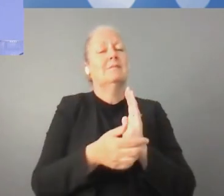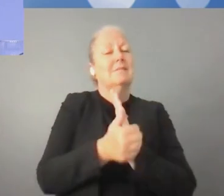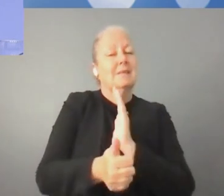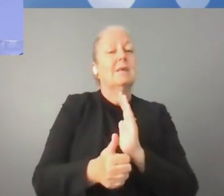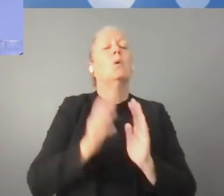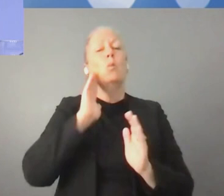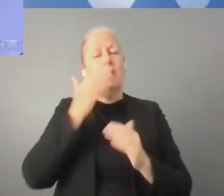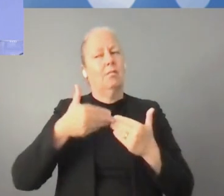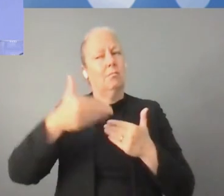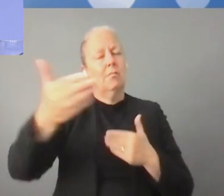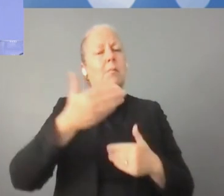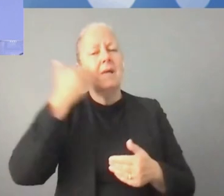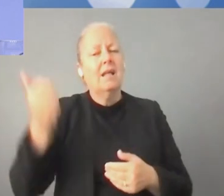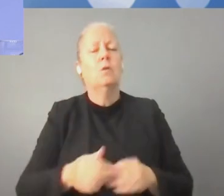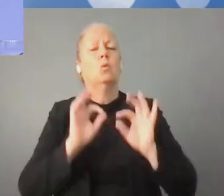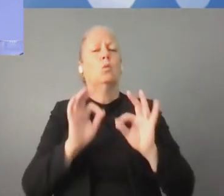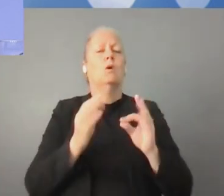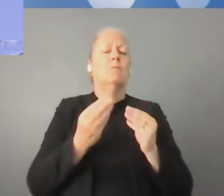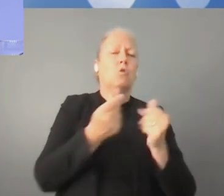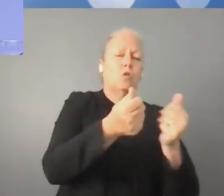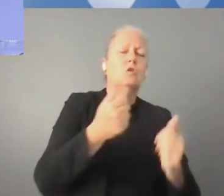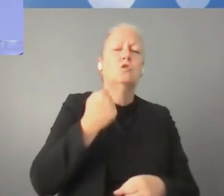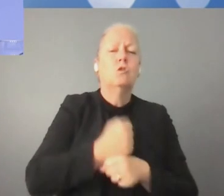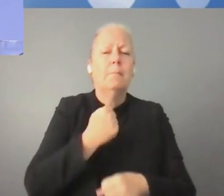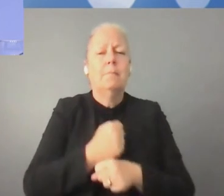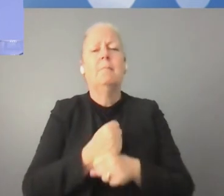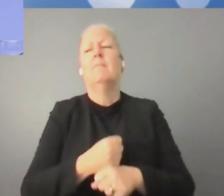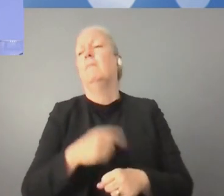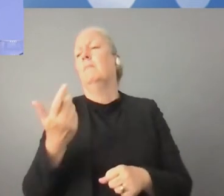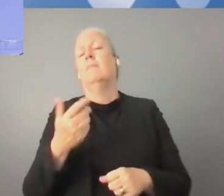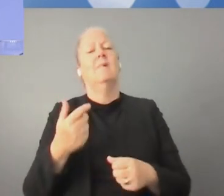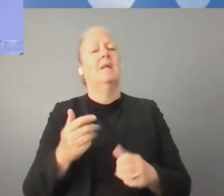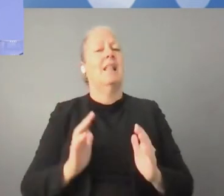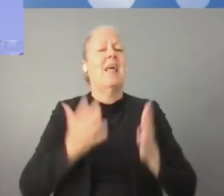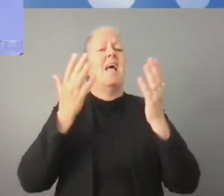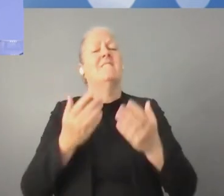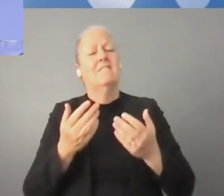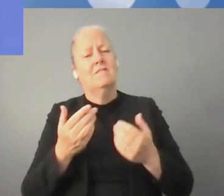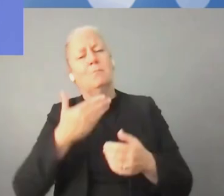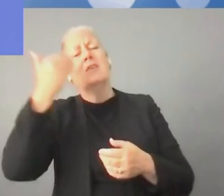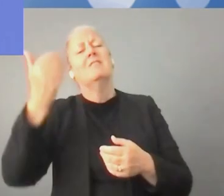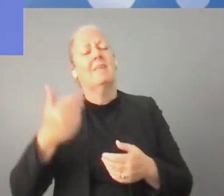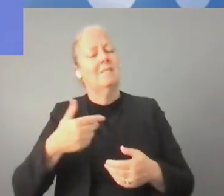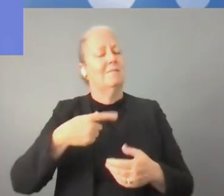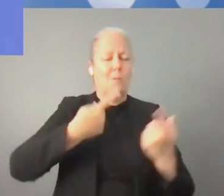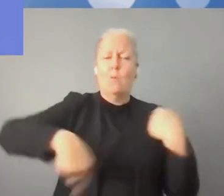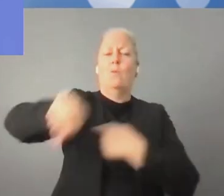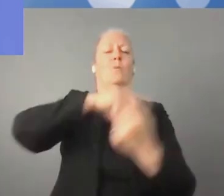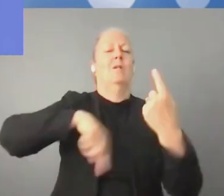دعمنا السنوات الشركات التي كان لها سنة من العمر.